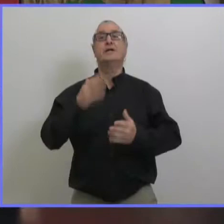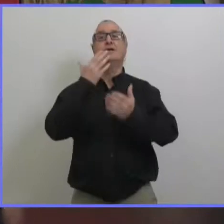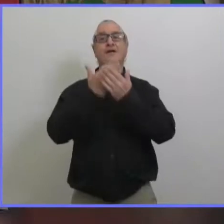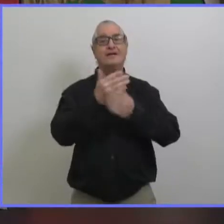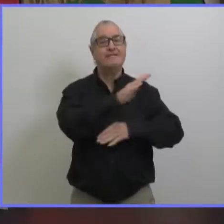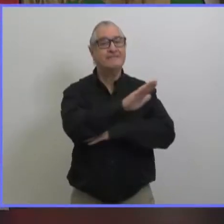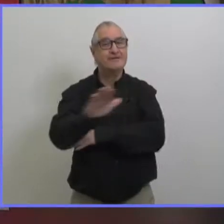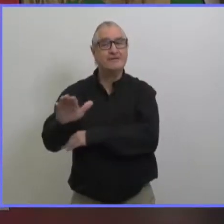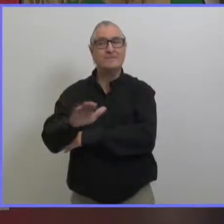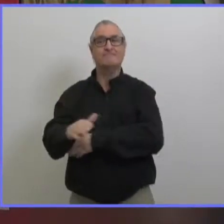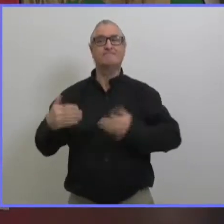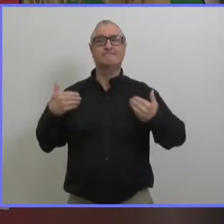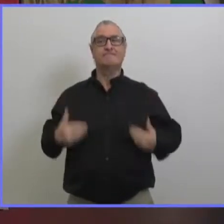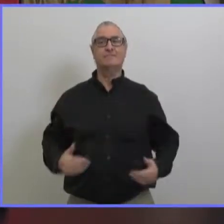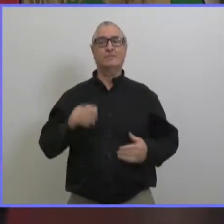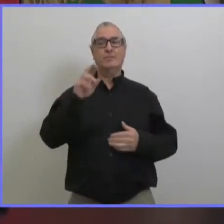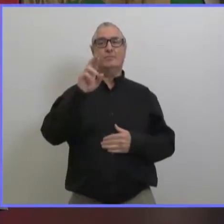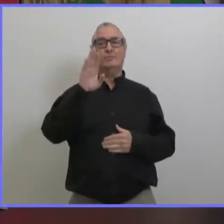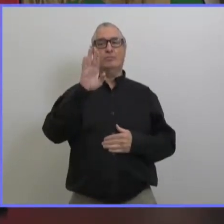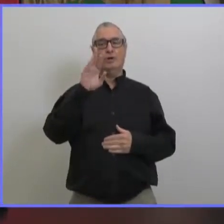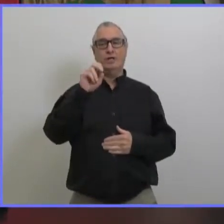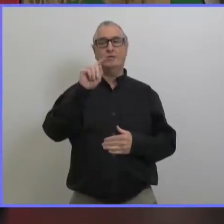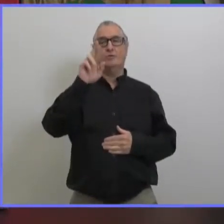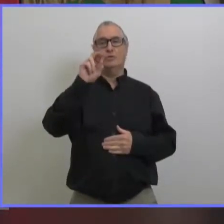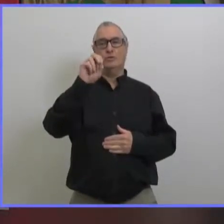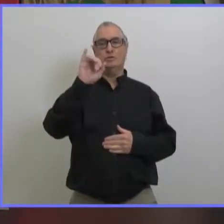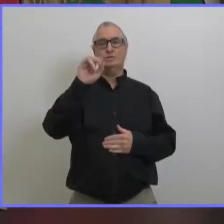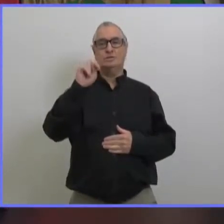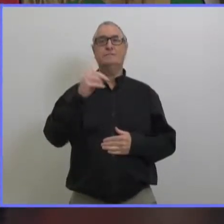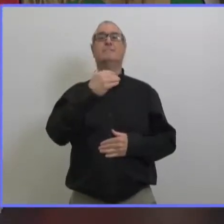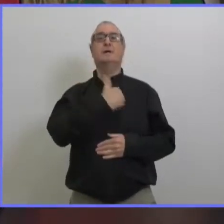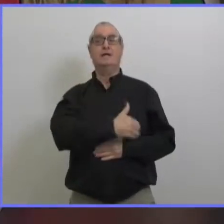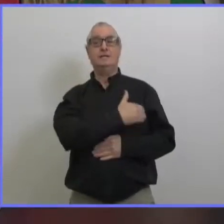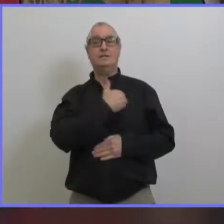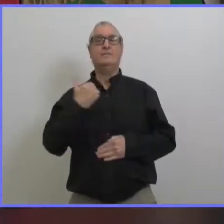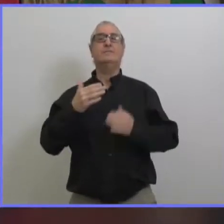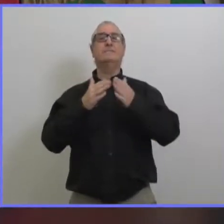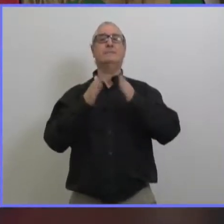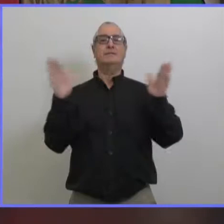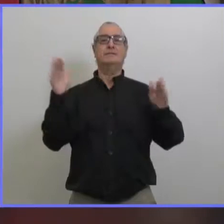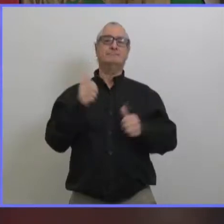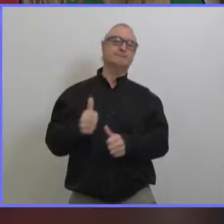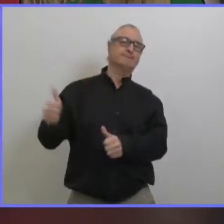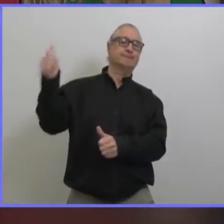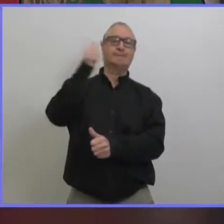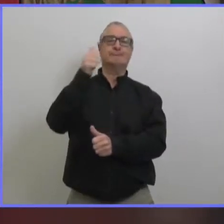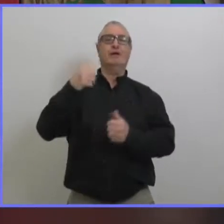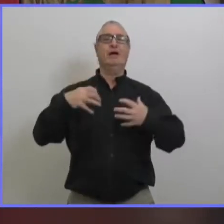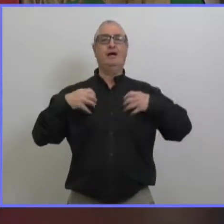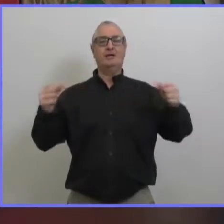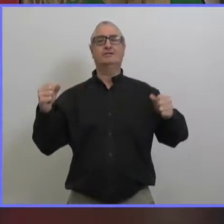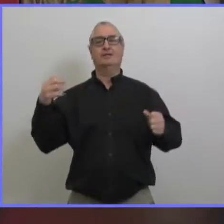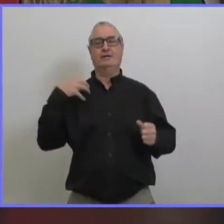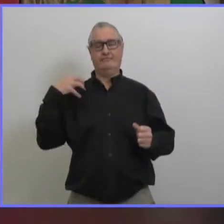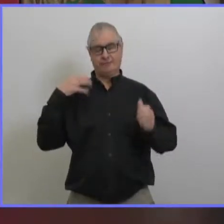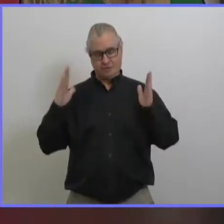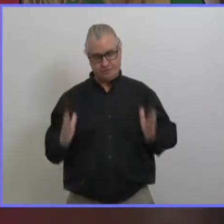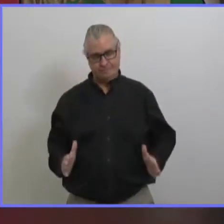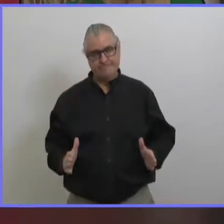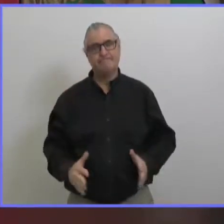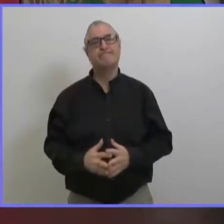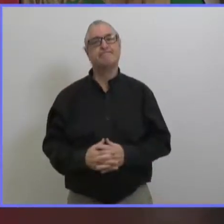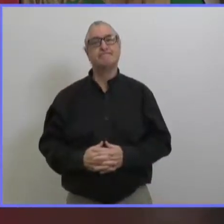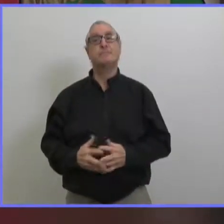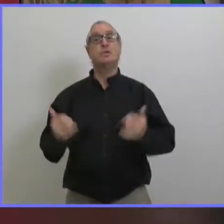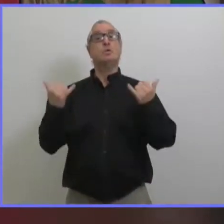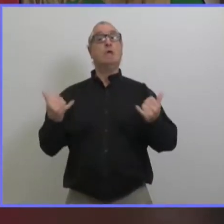bonjour je suis le docteur brin trossin médecin hygiéniste en chef du manitoba aujourd'hui nous annonçons quatre décès